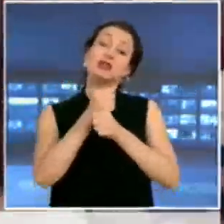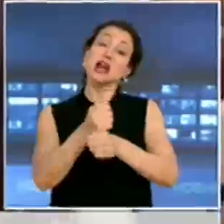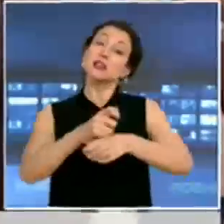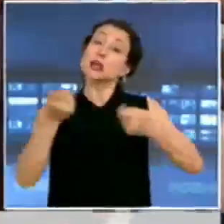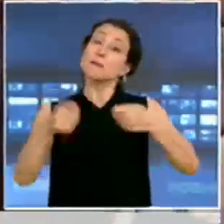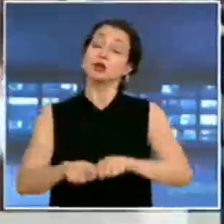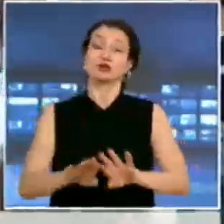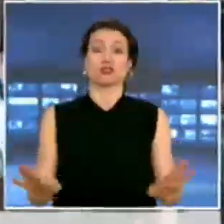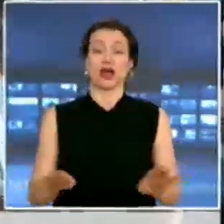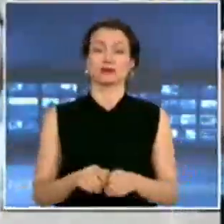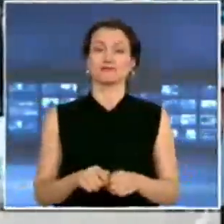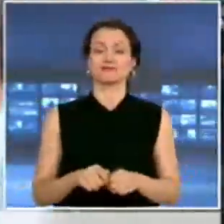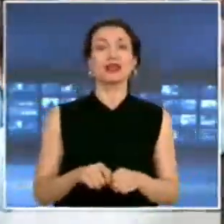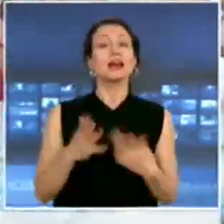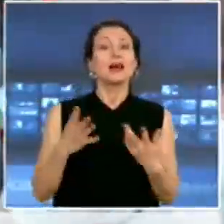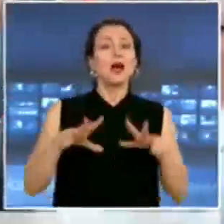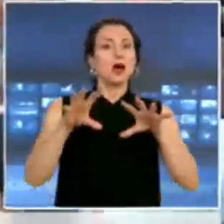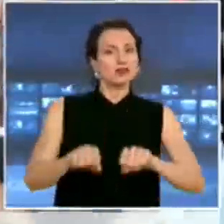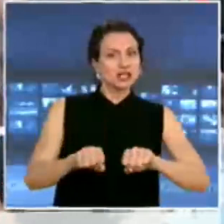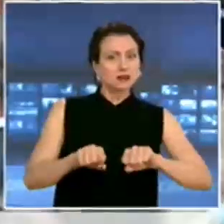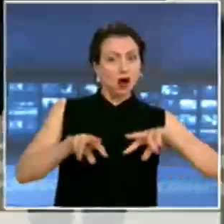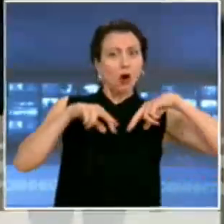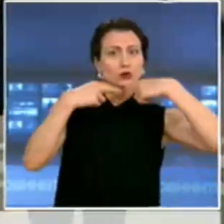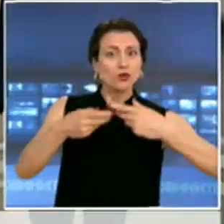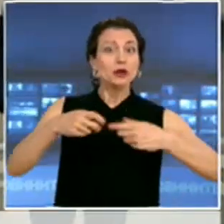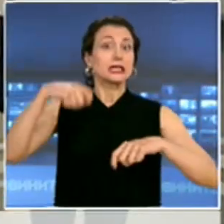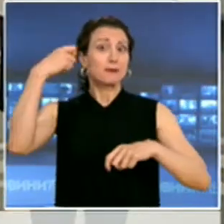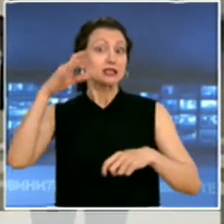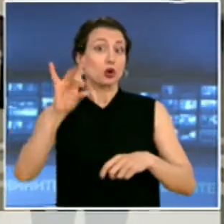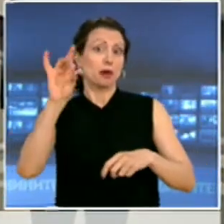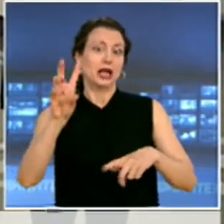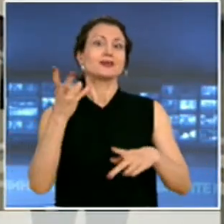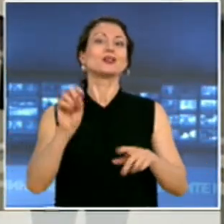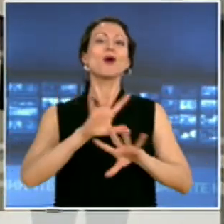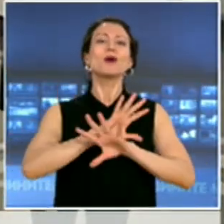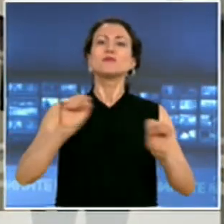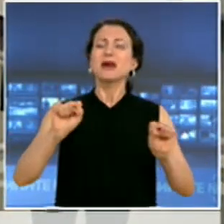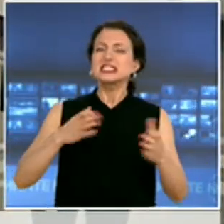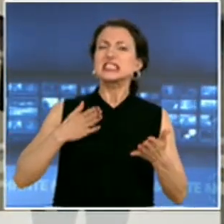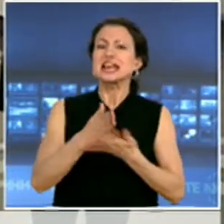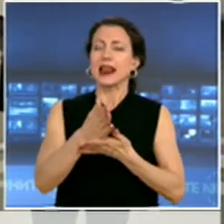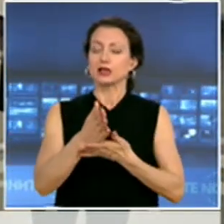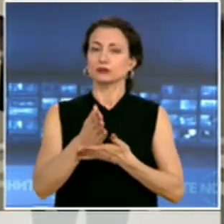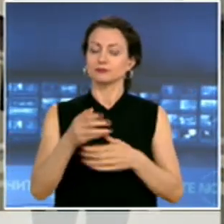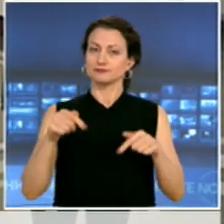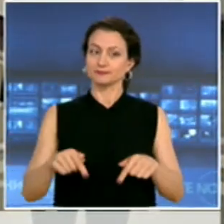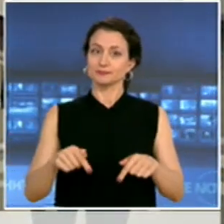президента Ромен Радев, но не цитирам с огледална реакция. Като дирекцият превод, искането не с означава